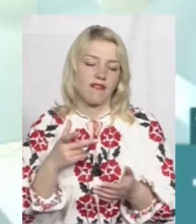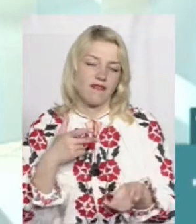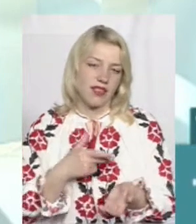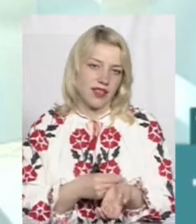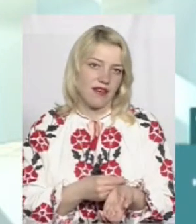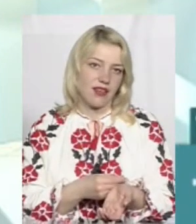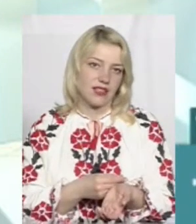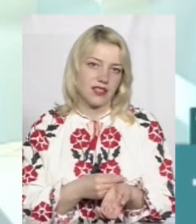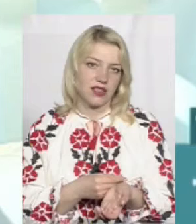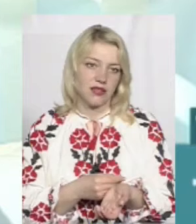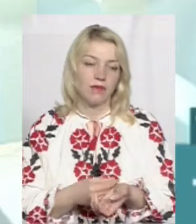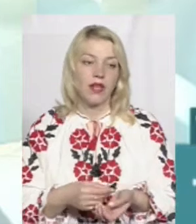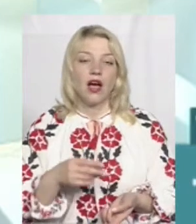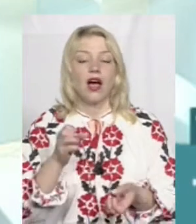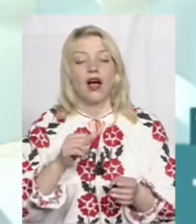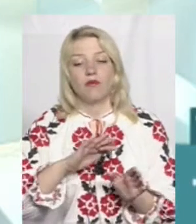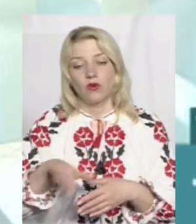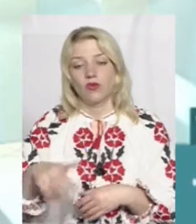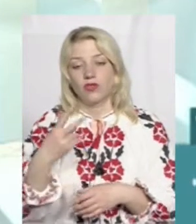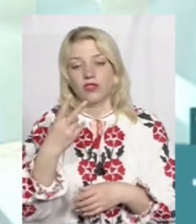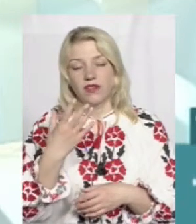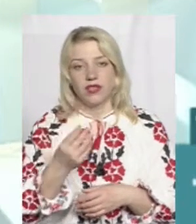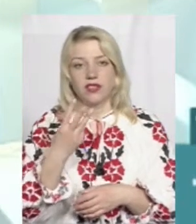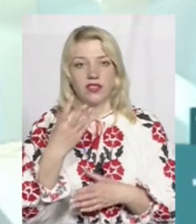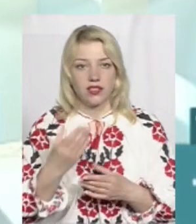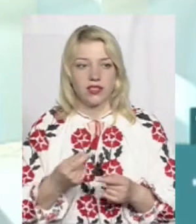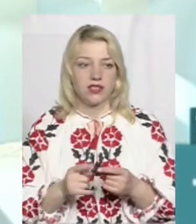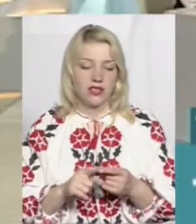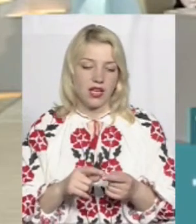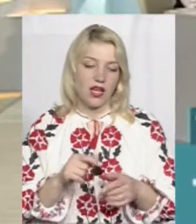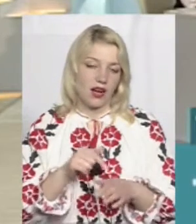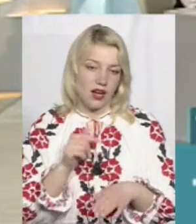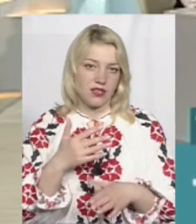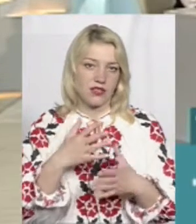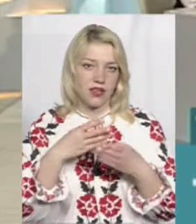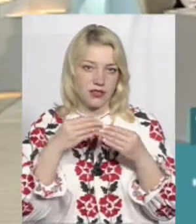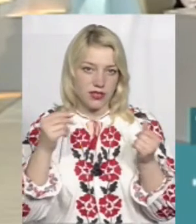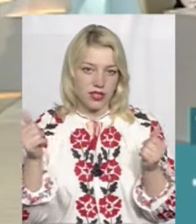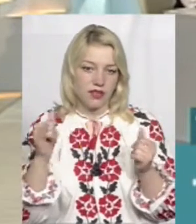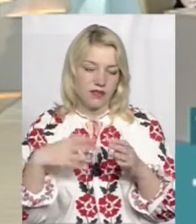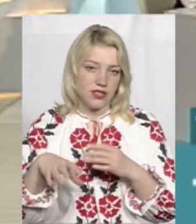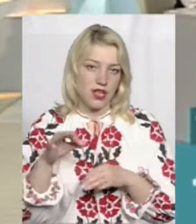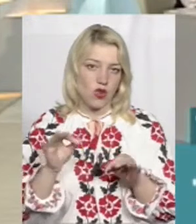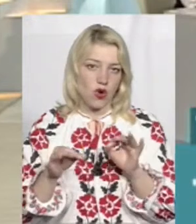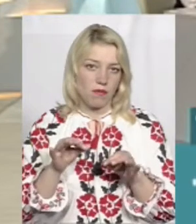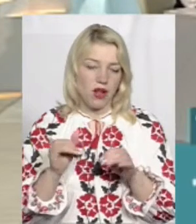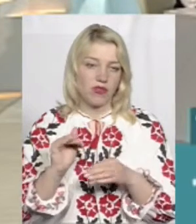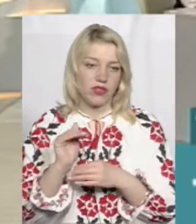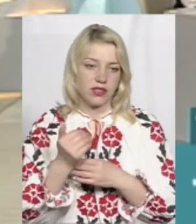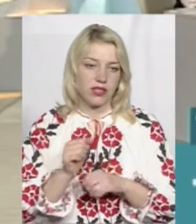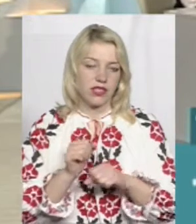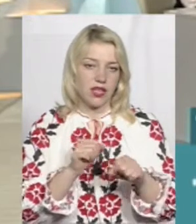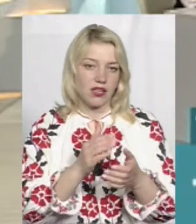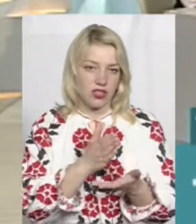вакцини. Проходить 2-3 дні, ця реакція знімається, і все нормально. І дитина